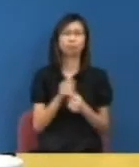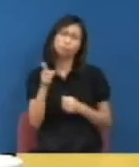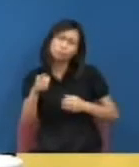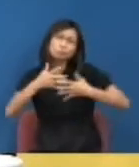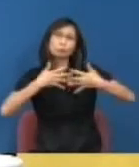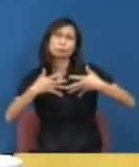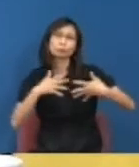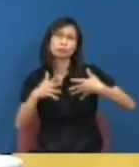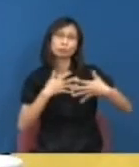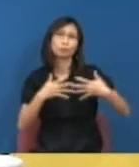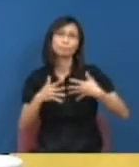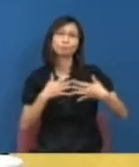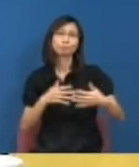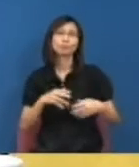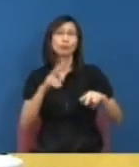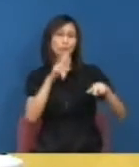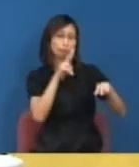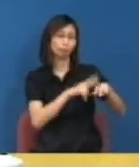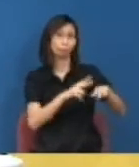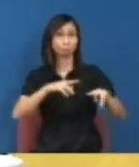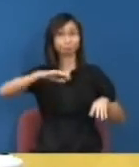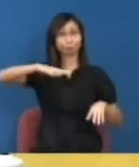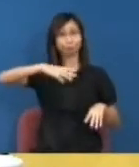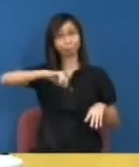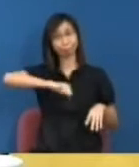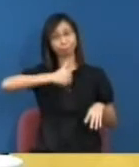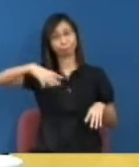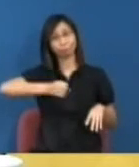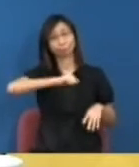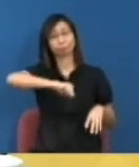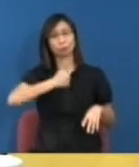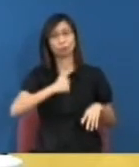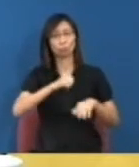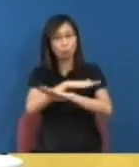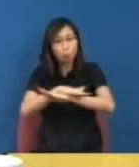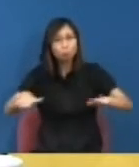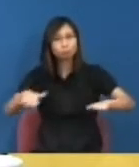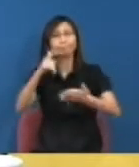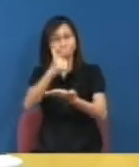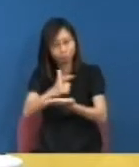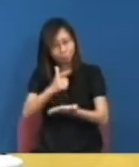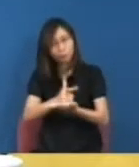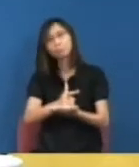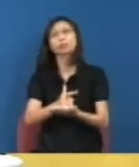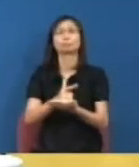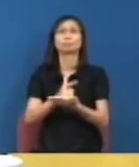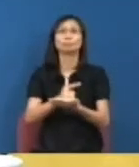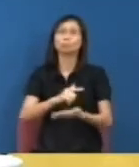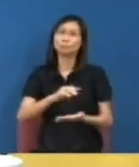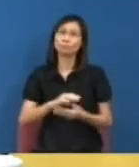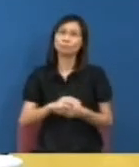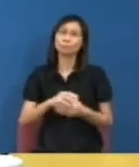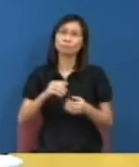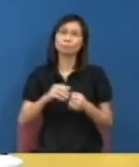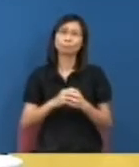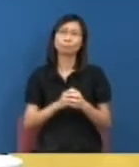領導人的安全就算是陳文敏教授都說固然是重要現在不是說不重要而是說究竟